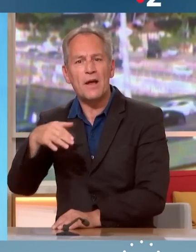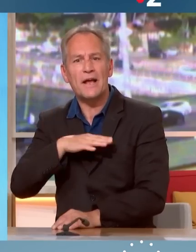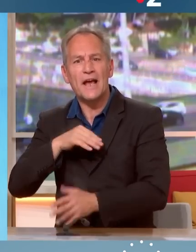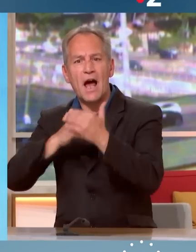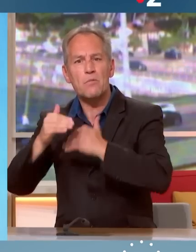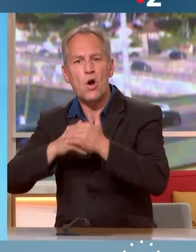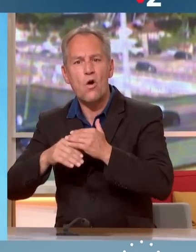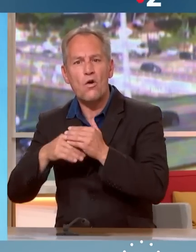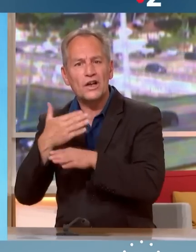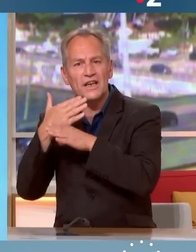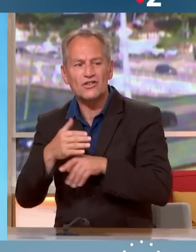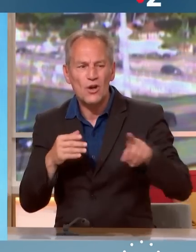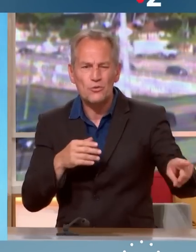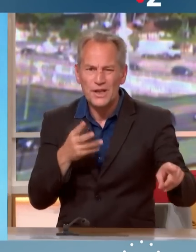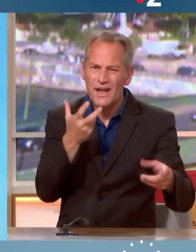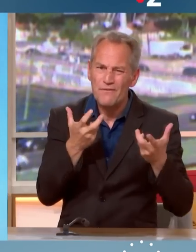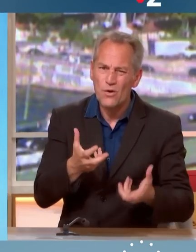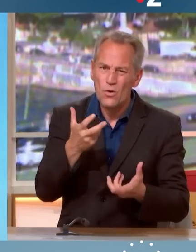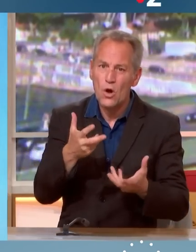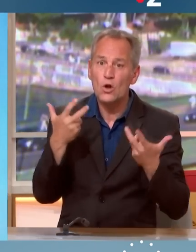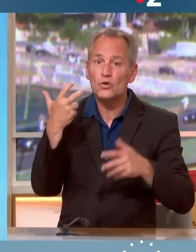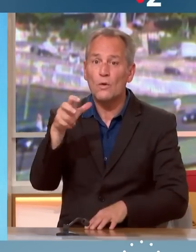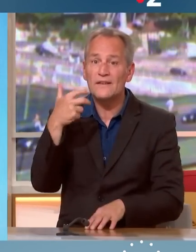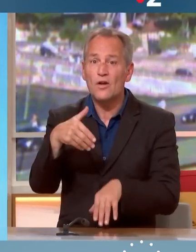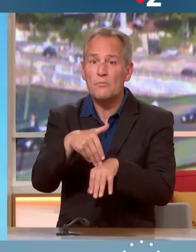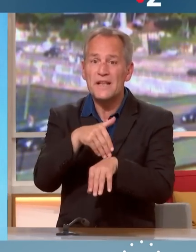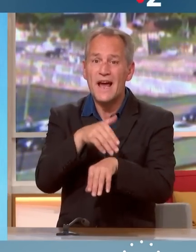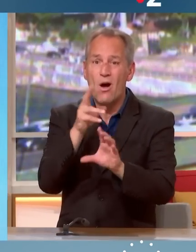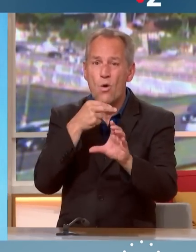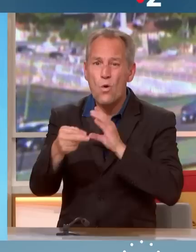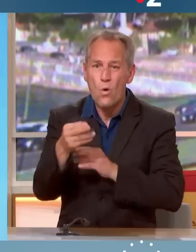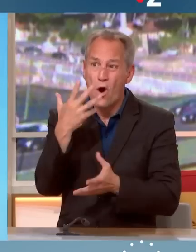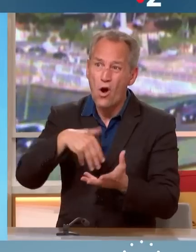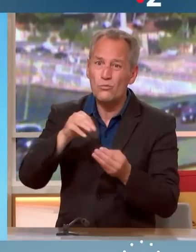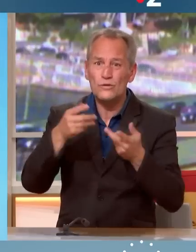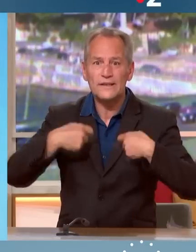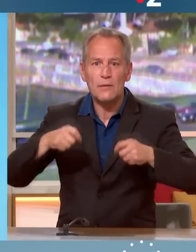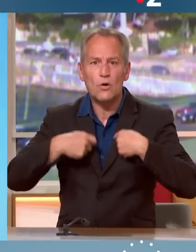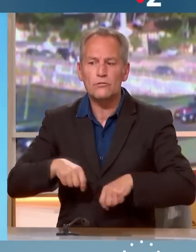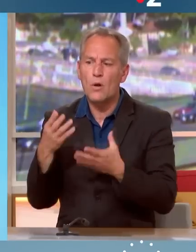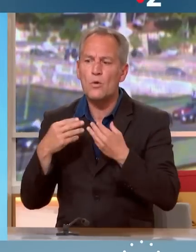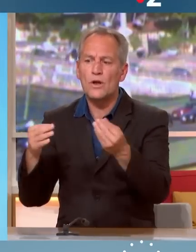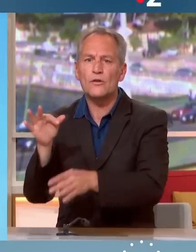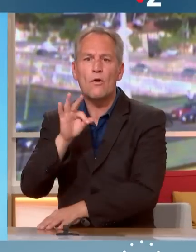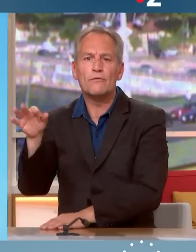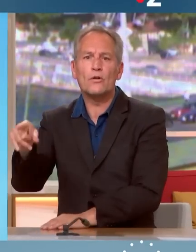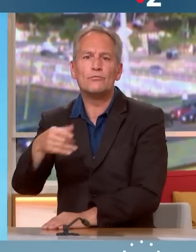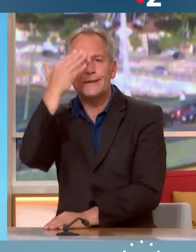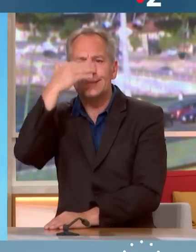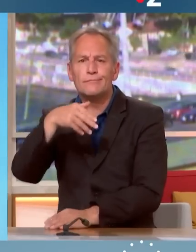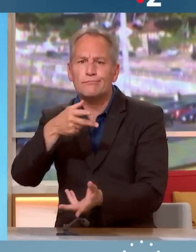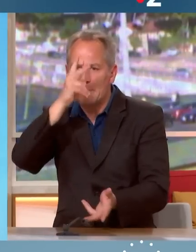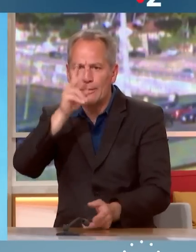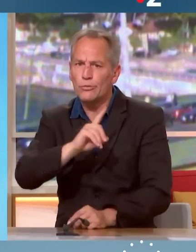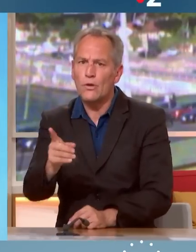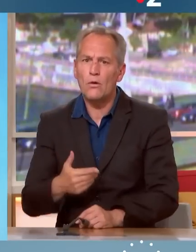'euros de dépenses publiques supplémentaires. Les Français, ils ne sont pas idiots. Ils savent bien qu'on ne peut pas vivre à crédit éternellement.